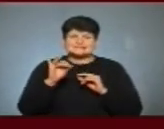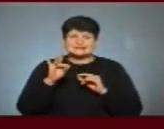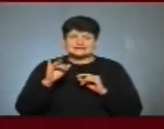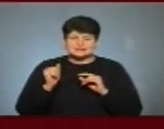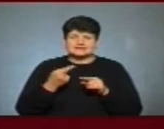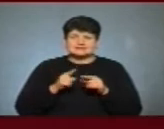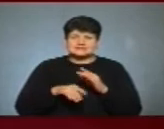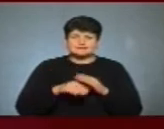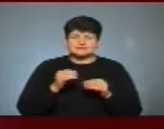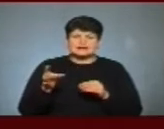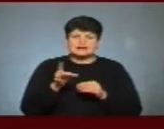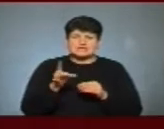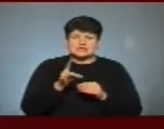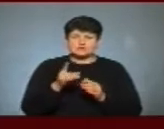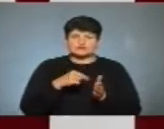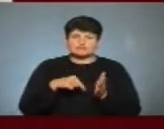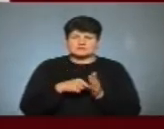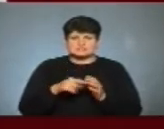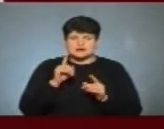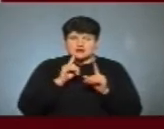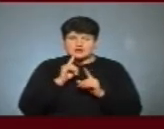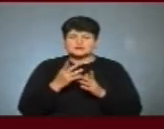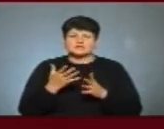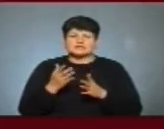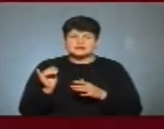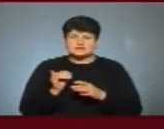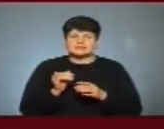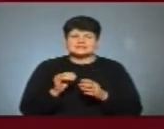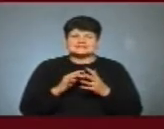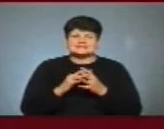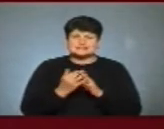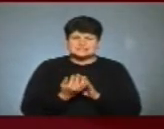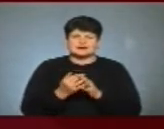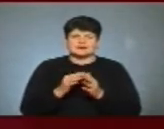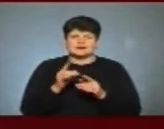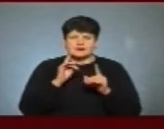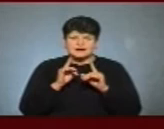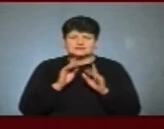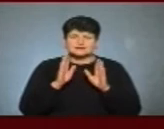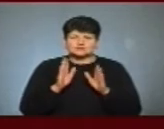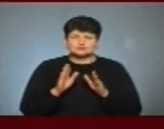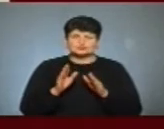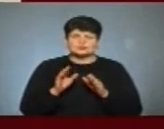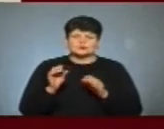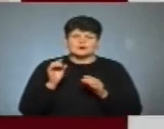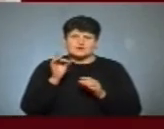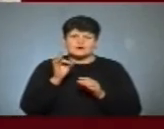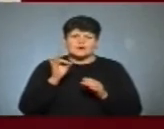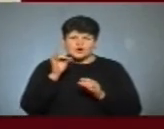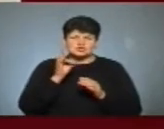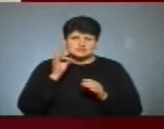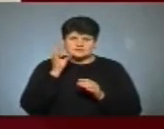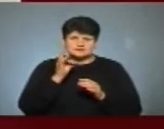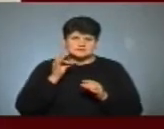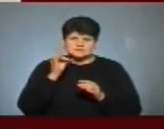вибору депутатів районної у місті ради. Бюлетені для вибору депутатів сільської, селищної ради будуть кремового кольору, світло –